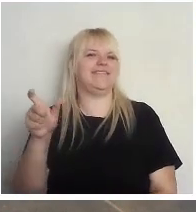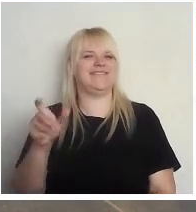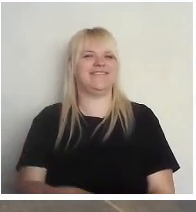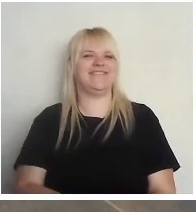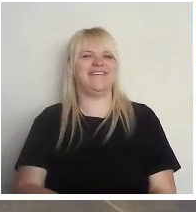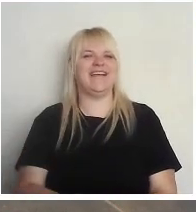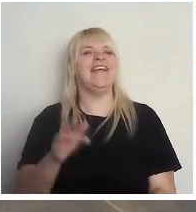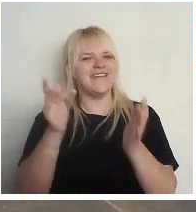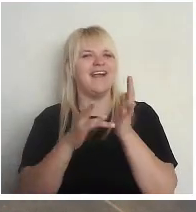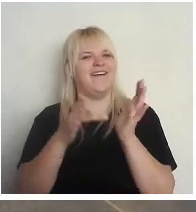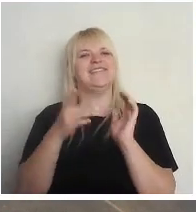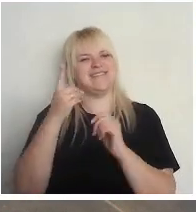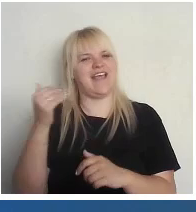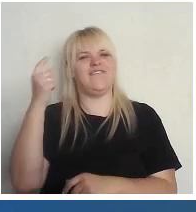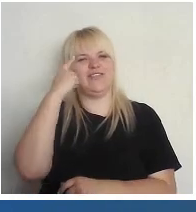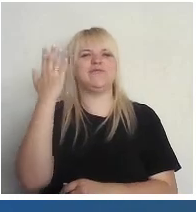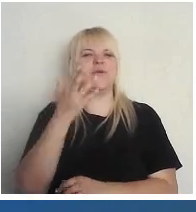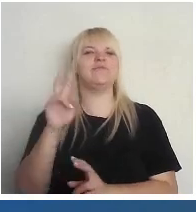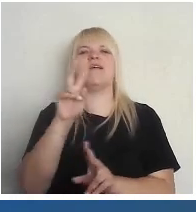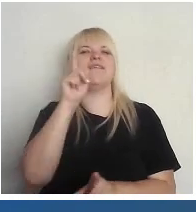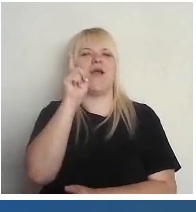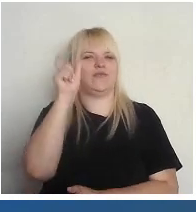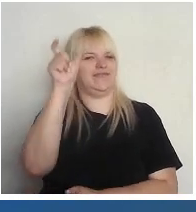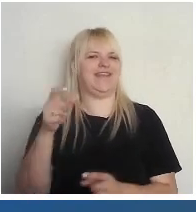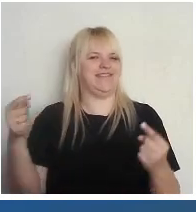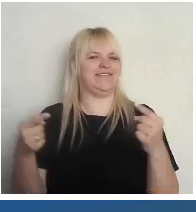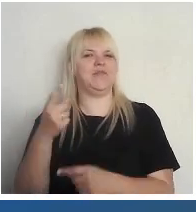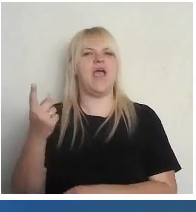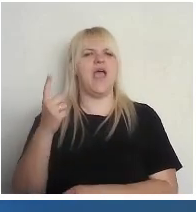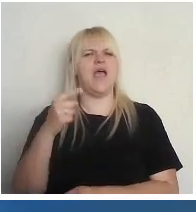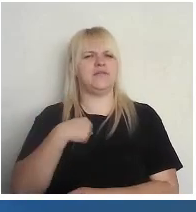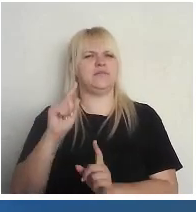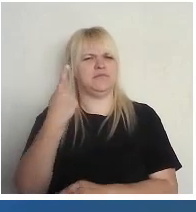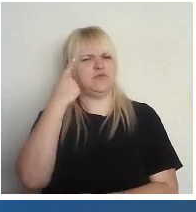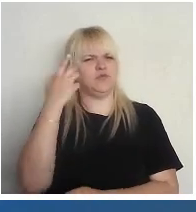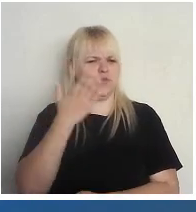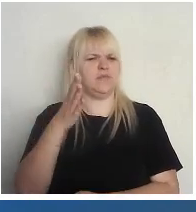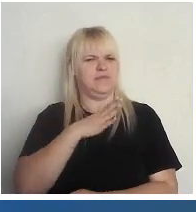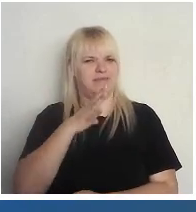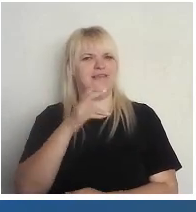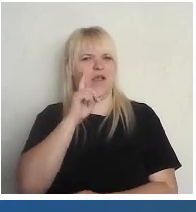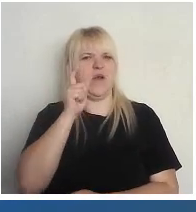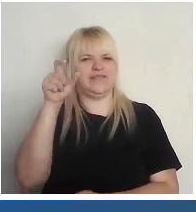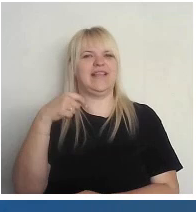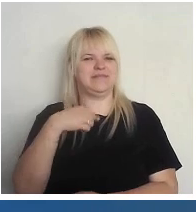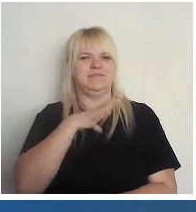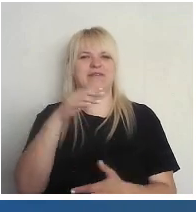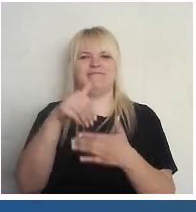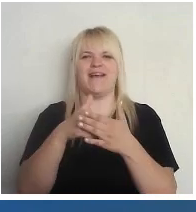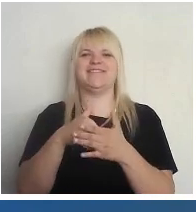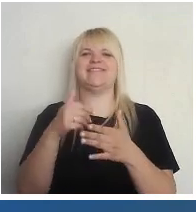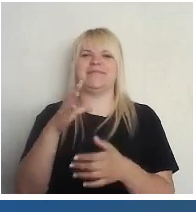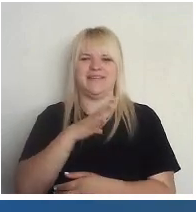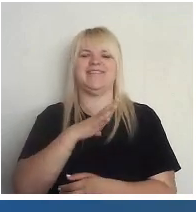Kādas ir tavas domas kā jaunietim? Pirmkārt sāk domāt, vai es esmu jaunietis, jo es esmu bijis pastā. Es atceros iet uz pastā.